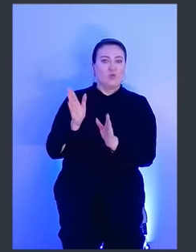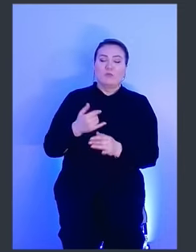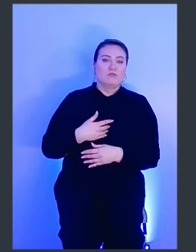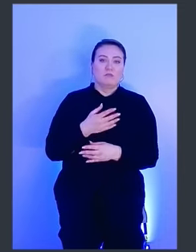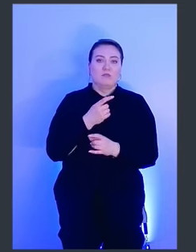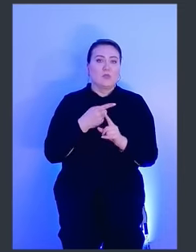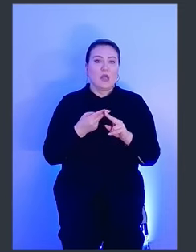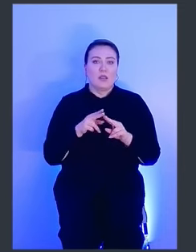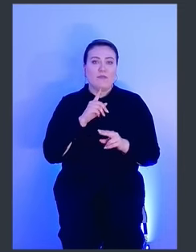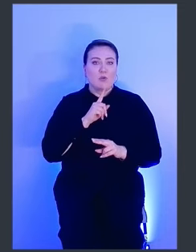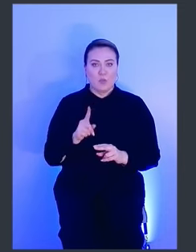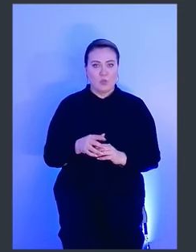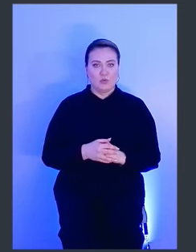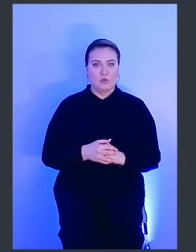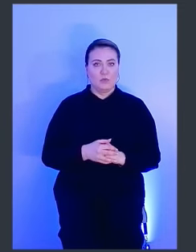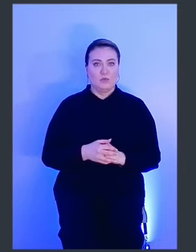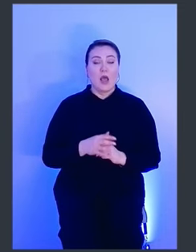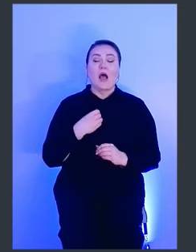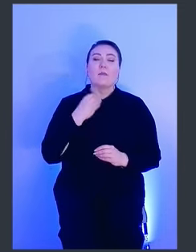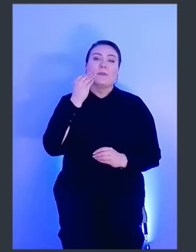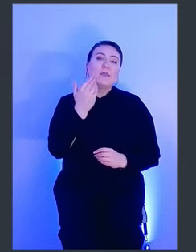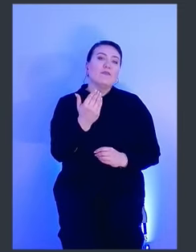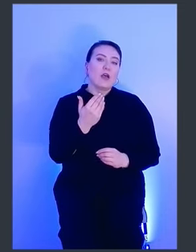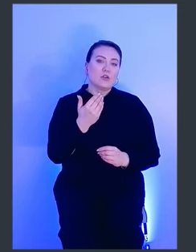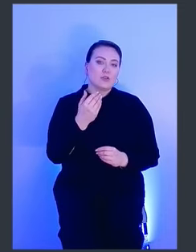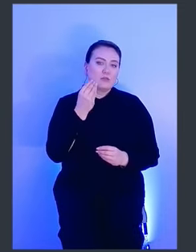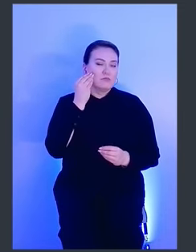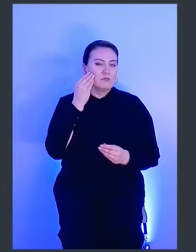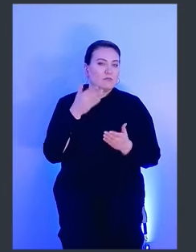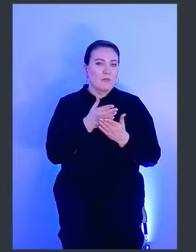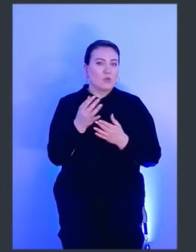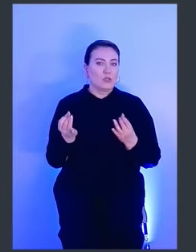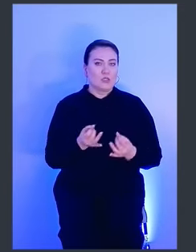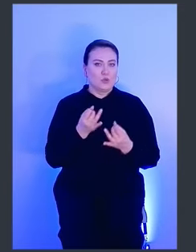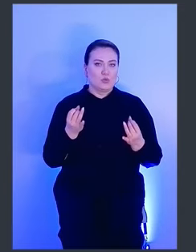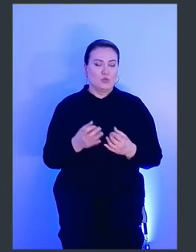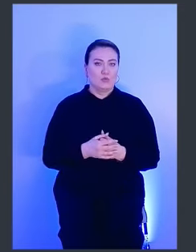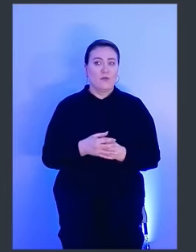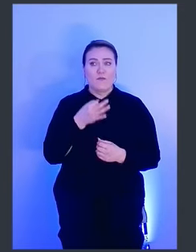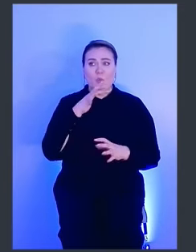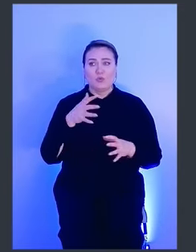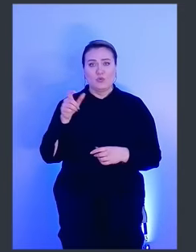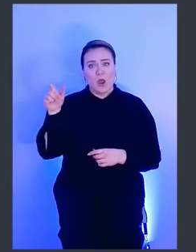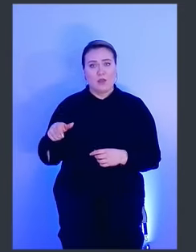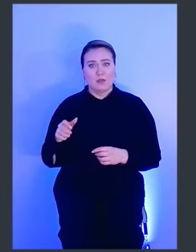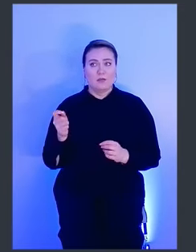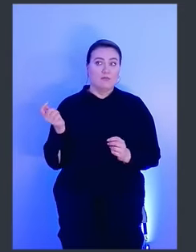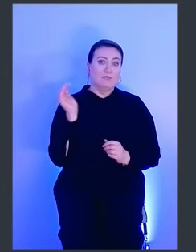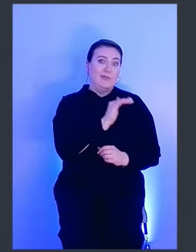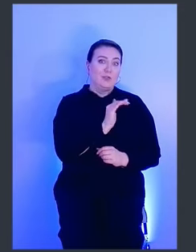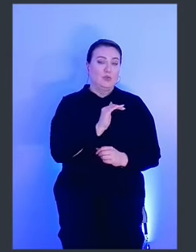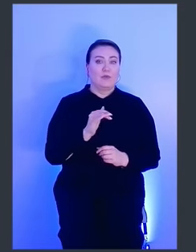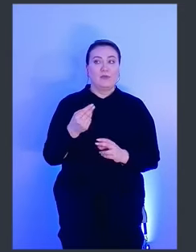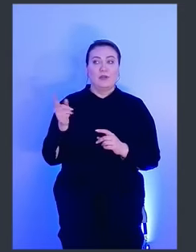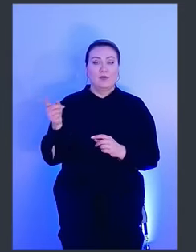есть… Не, меня ваш подход интересует. Ну, агент в любом случае отстукивает. Мы видим, как он